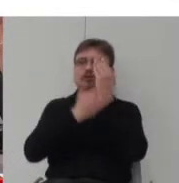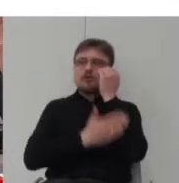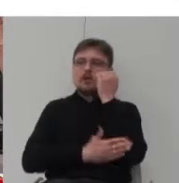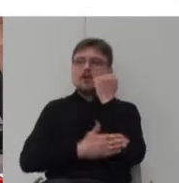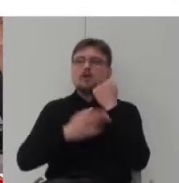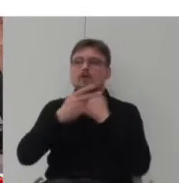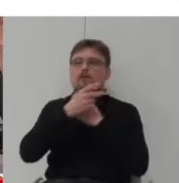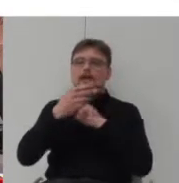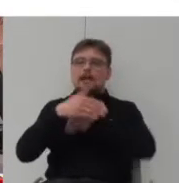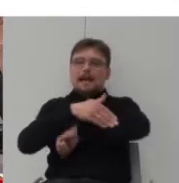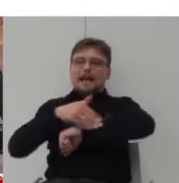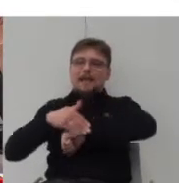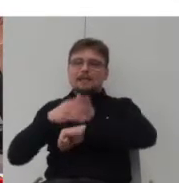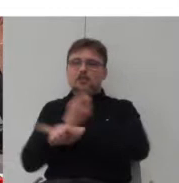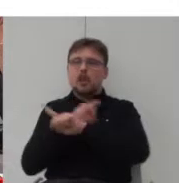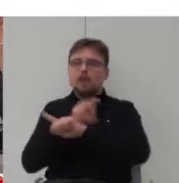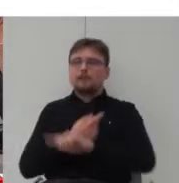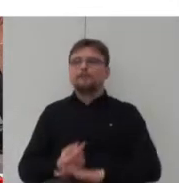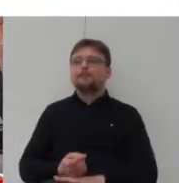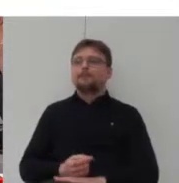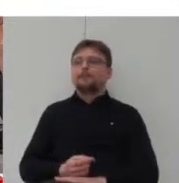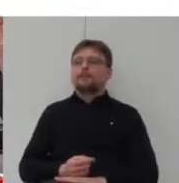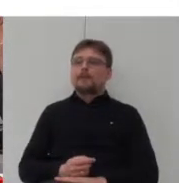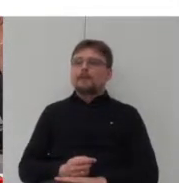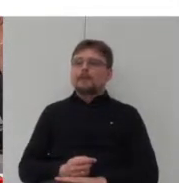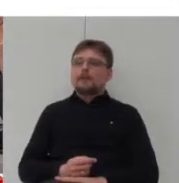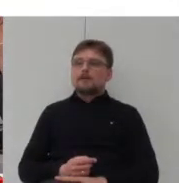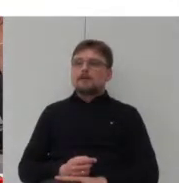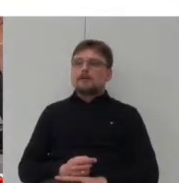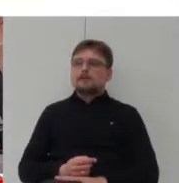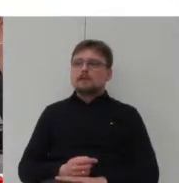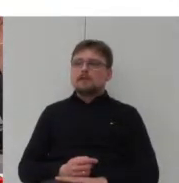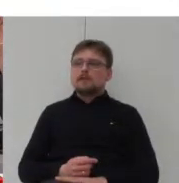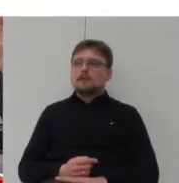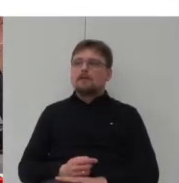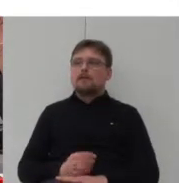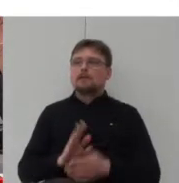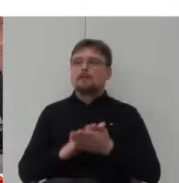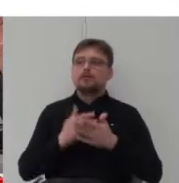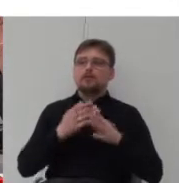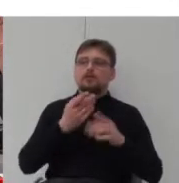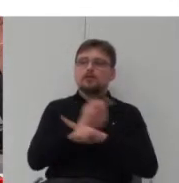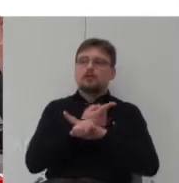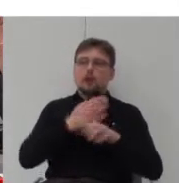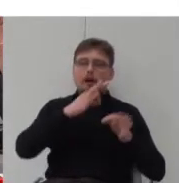działki. Zaproponowa nowa forma, czyli działka o boku 15 metrów